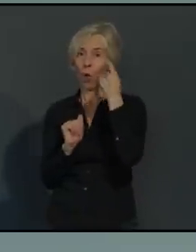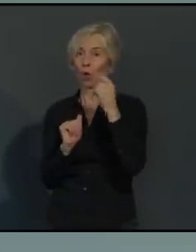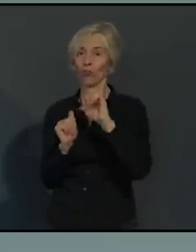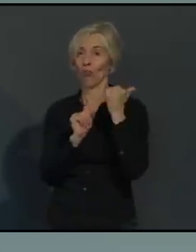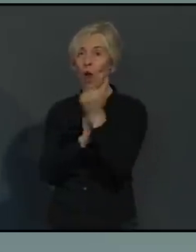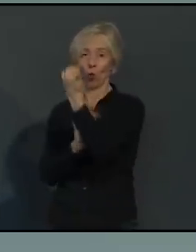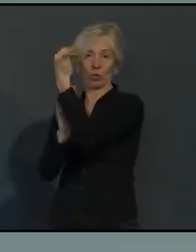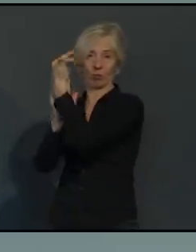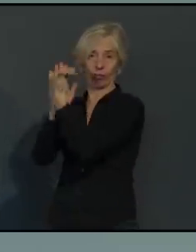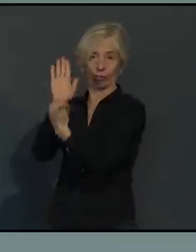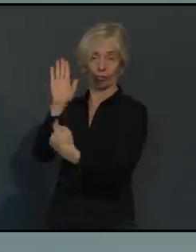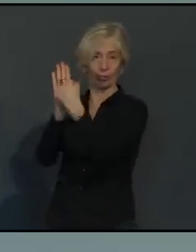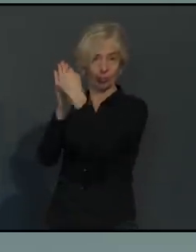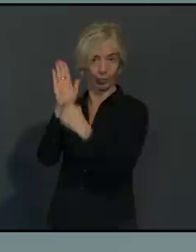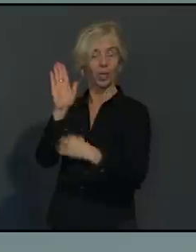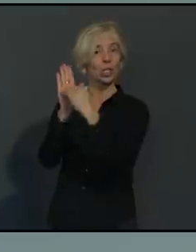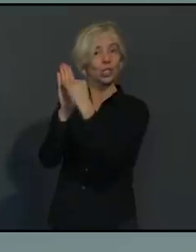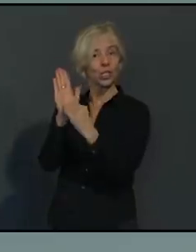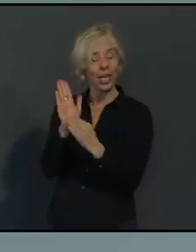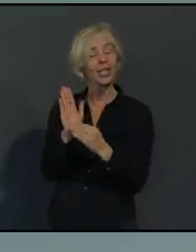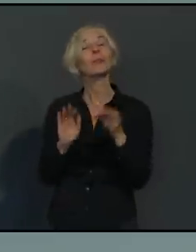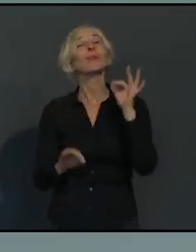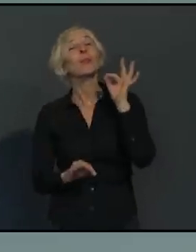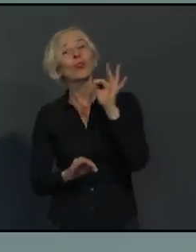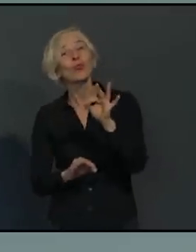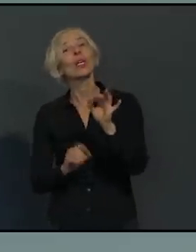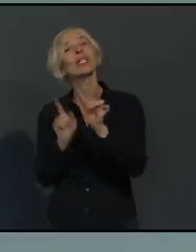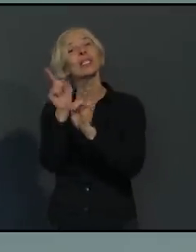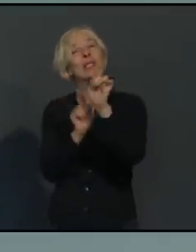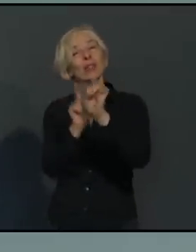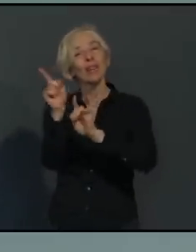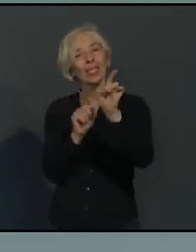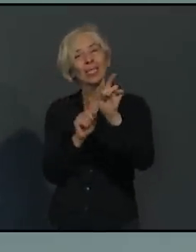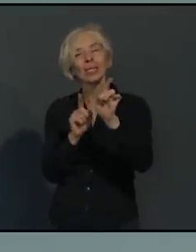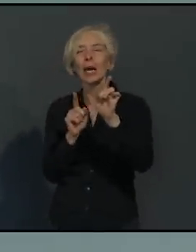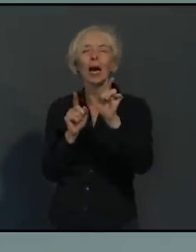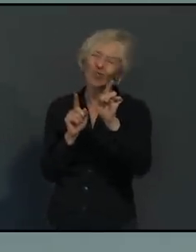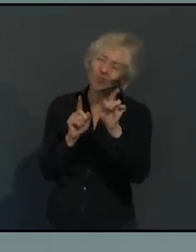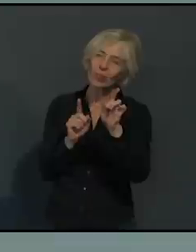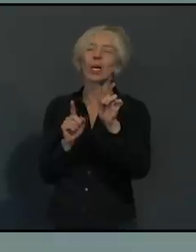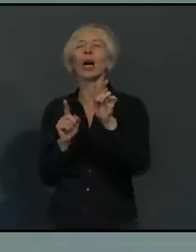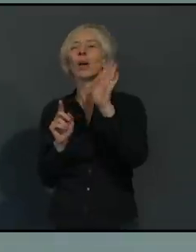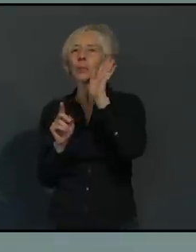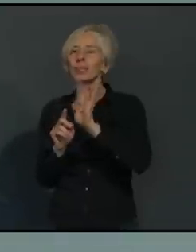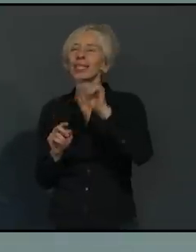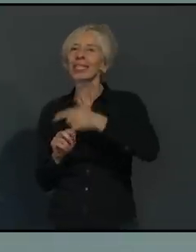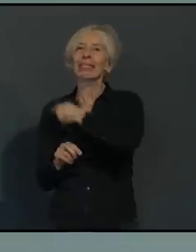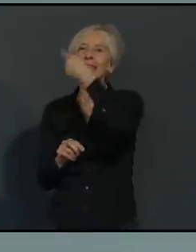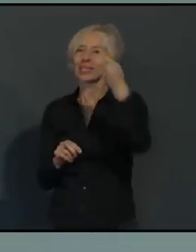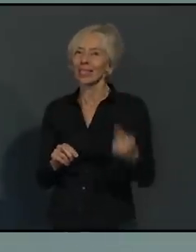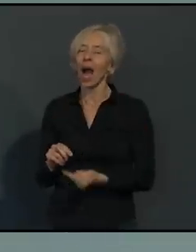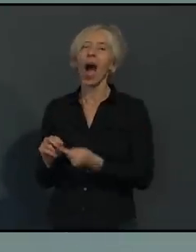Papier wird darum geworben, dass in diesem Jahr auf Feuerwerk verzichtet werden soll.